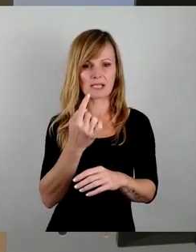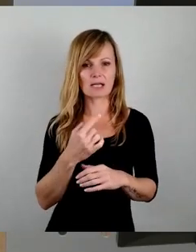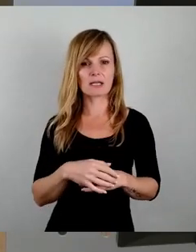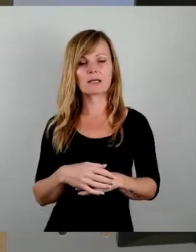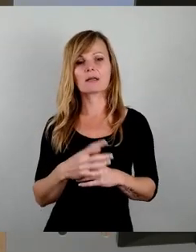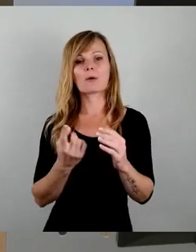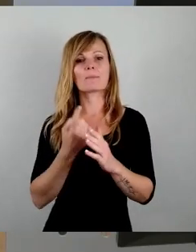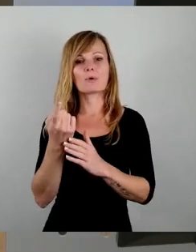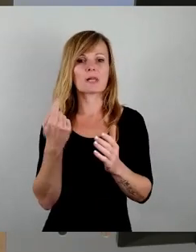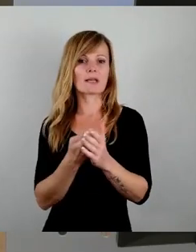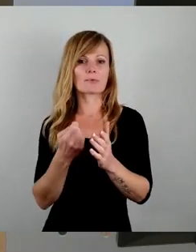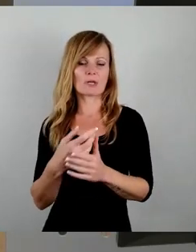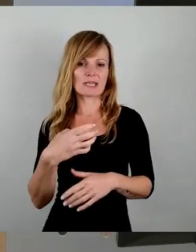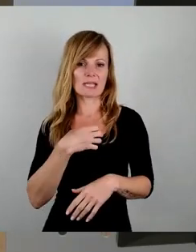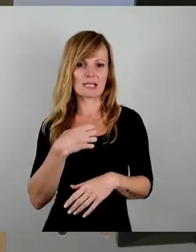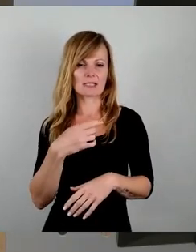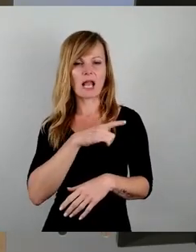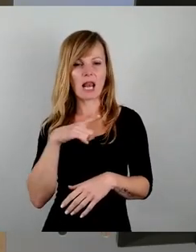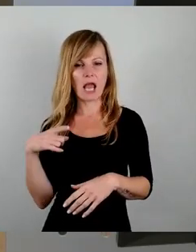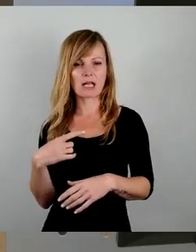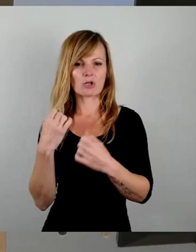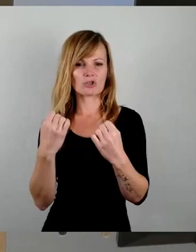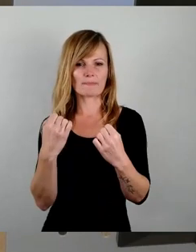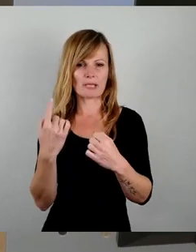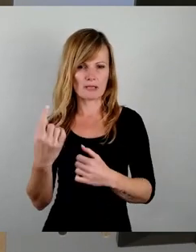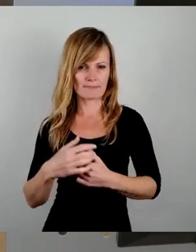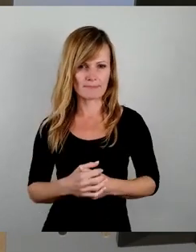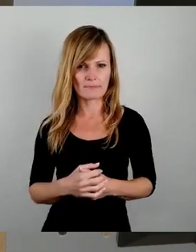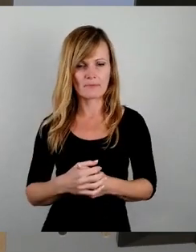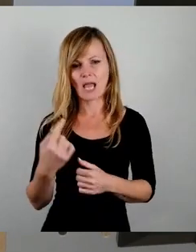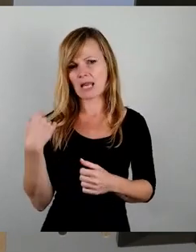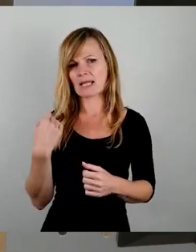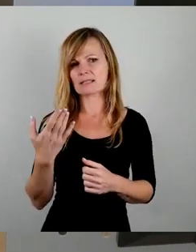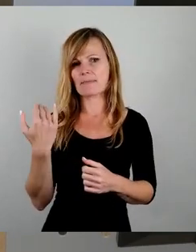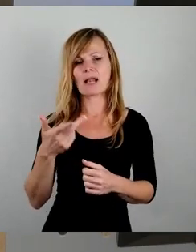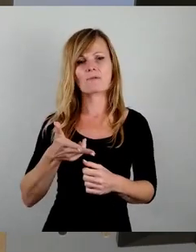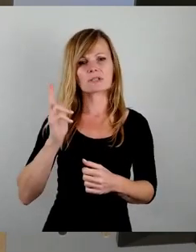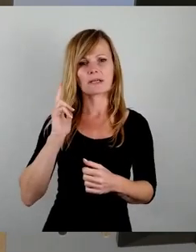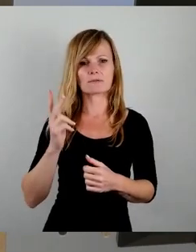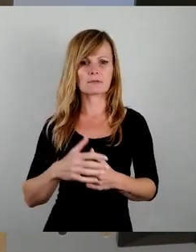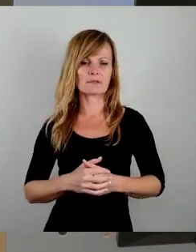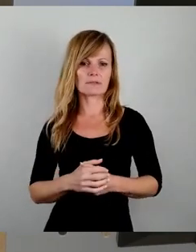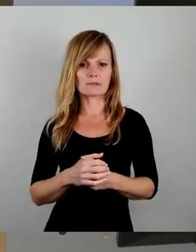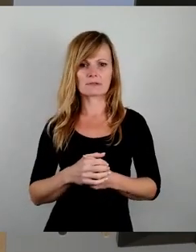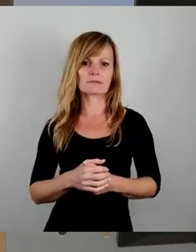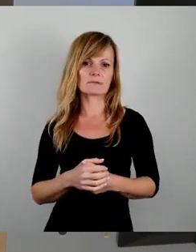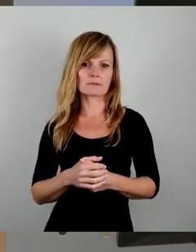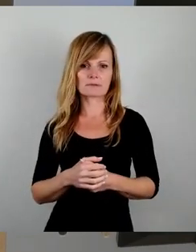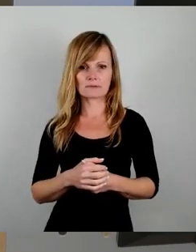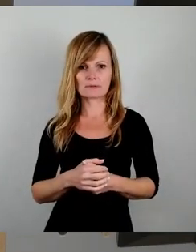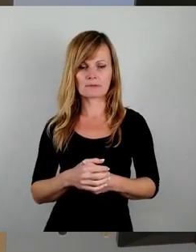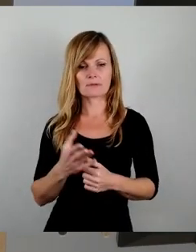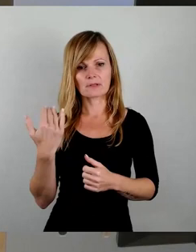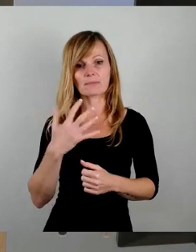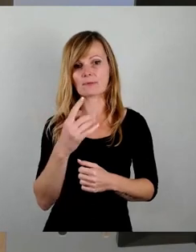sehr lange sehr stabil waren. Sie wurden das letzte Mal vor drei Jahren erhöht und damals um 5,4